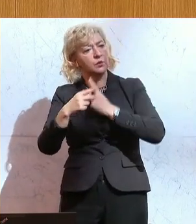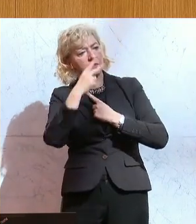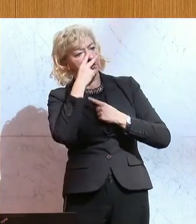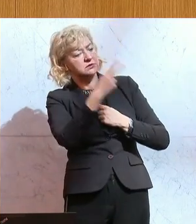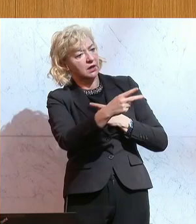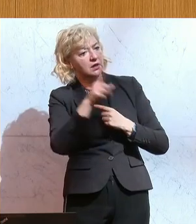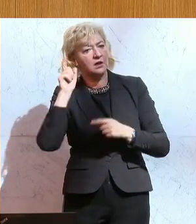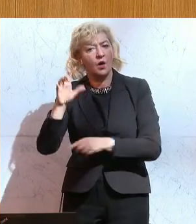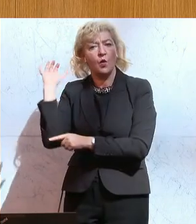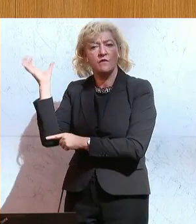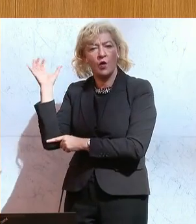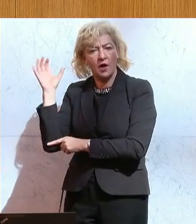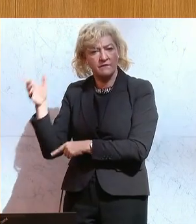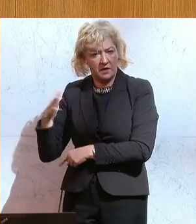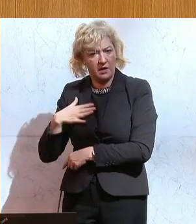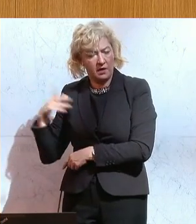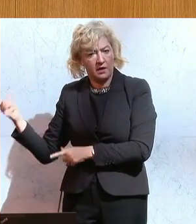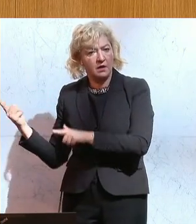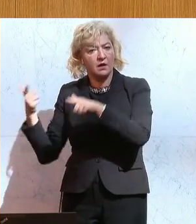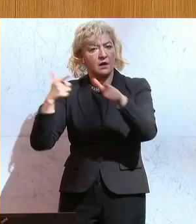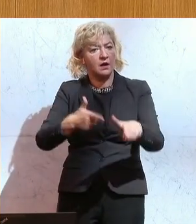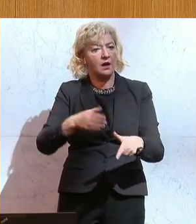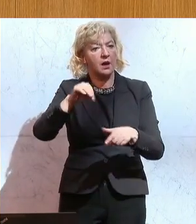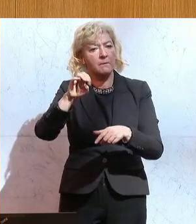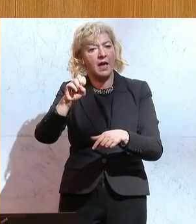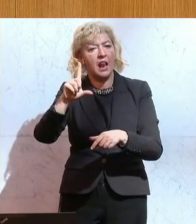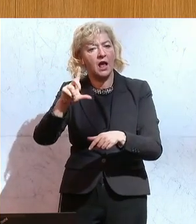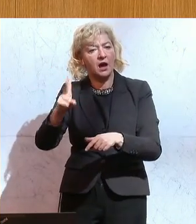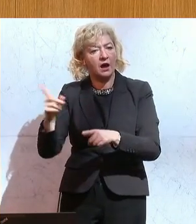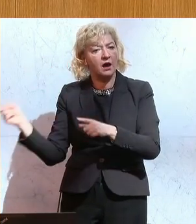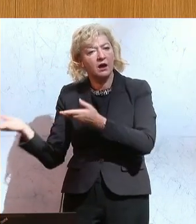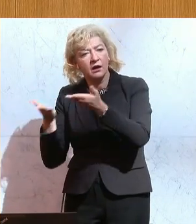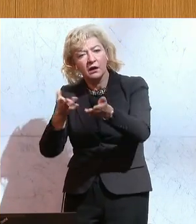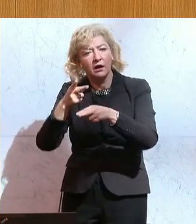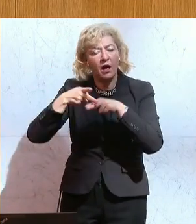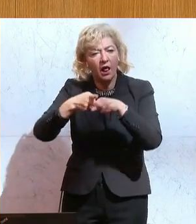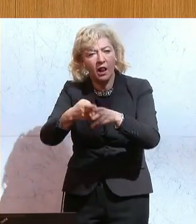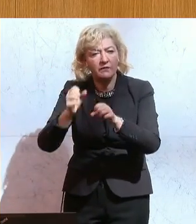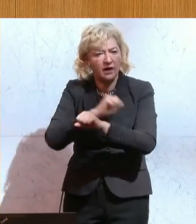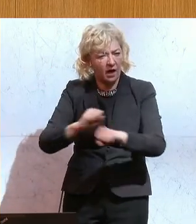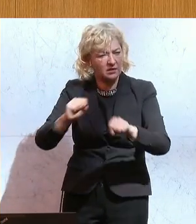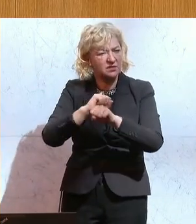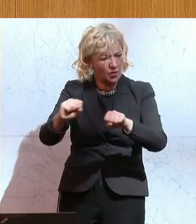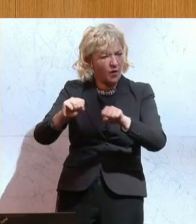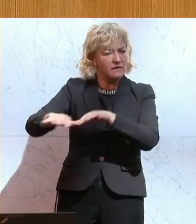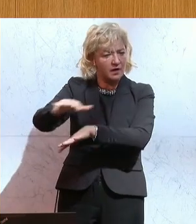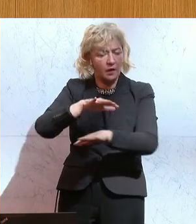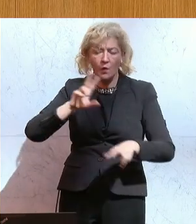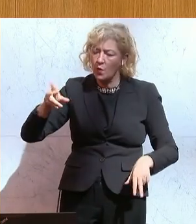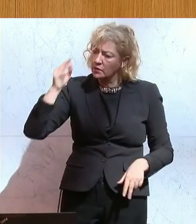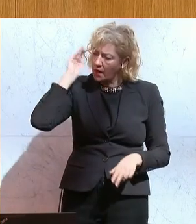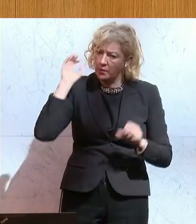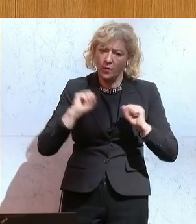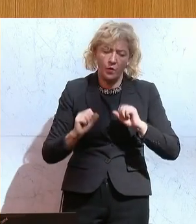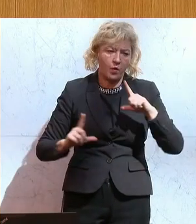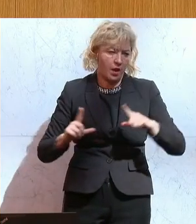Feuerwehr, die Feuerwehr Kaunberg, ist heute nach Melk ausgerückt, um dort einen Katastrophenhilfsdienst zu leisten. Also es ist unglaublich, was hier geleistet wird und wie